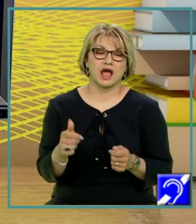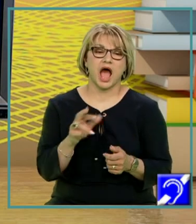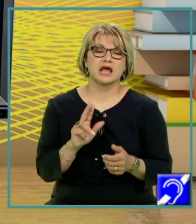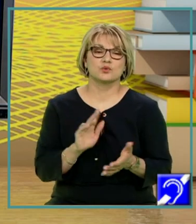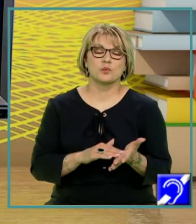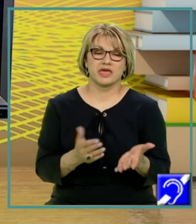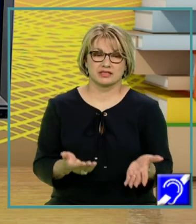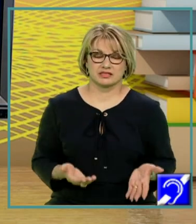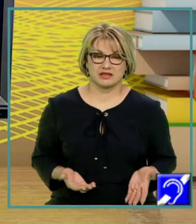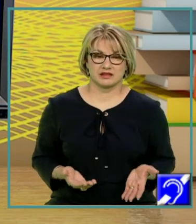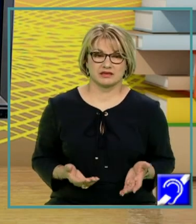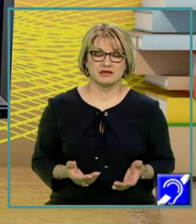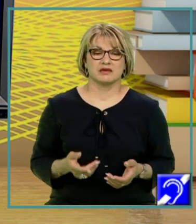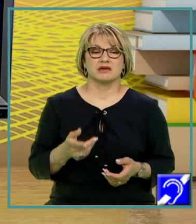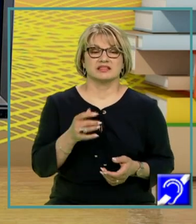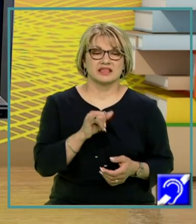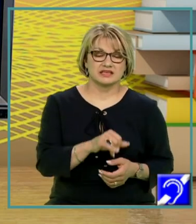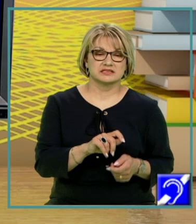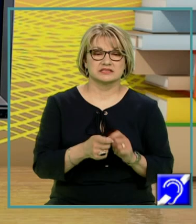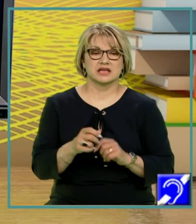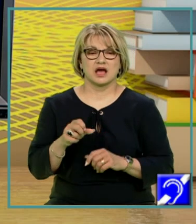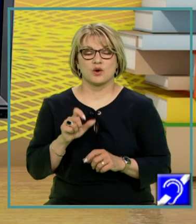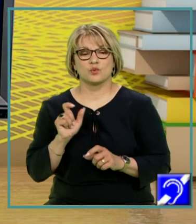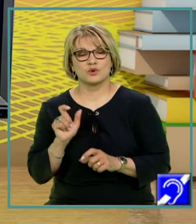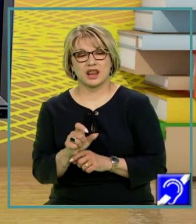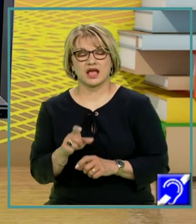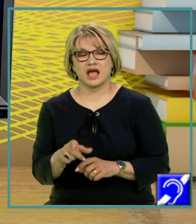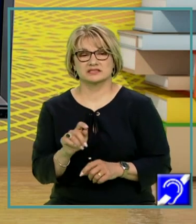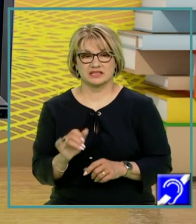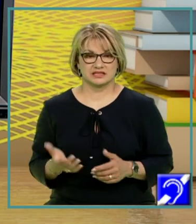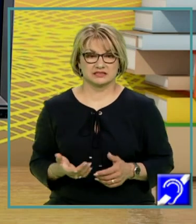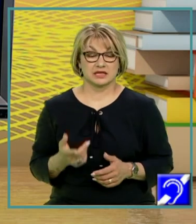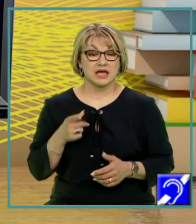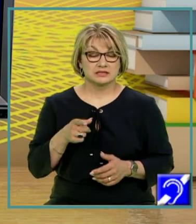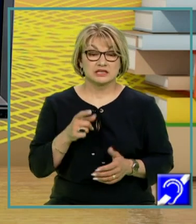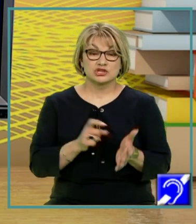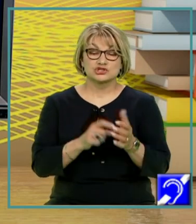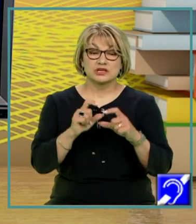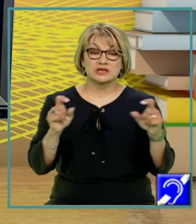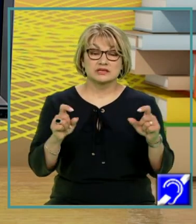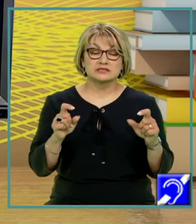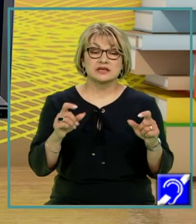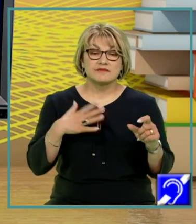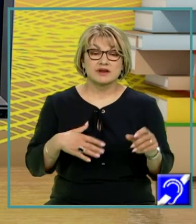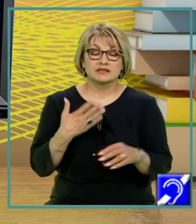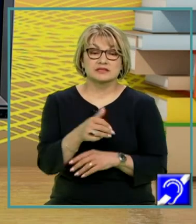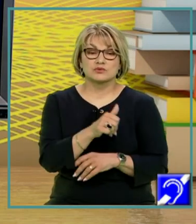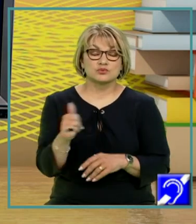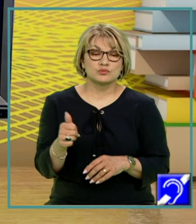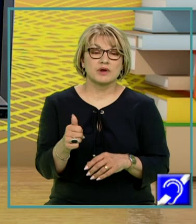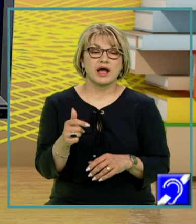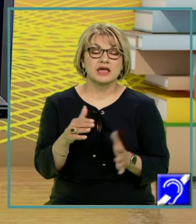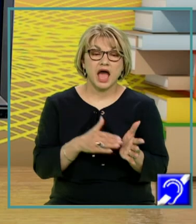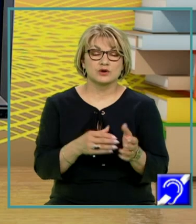atribuite fie tezei, fie negației tezei. Cerința ne cere doar să dăm argumente bune. Ori împotriva,